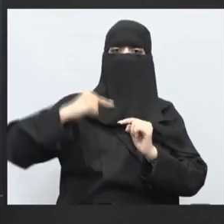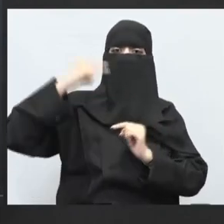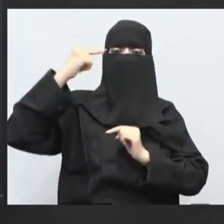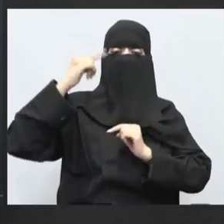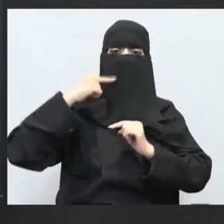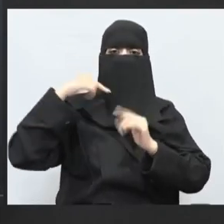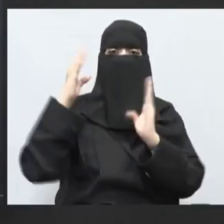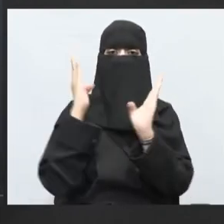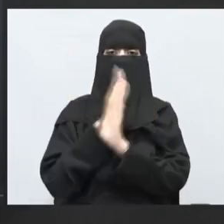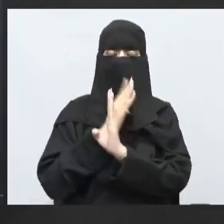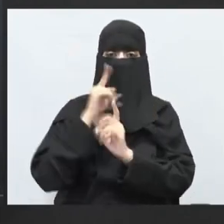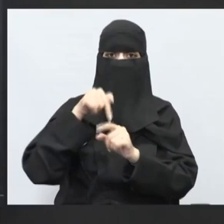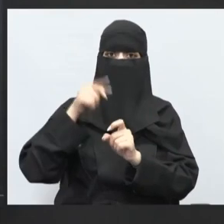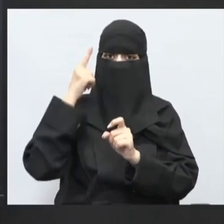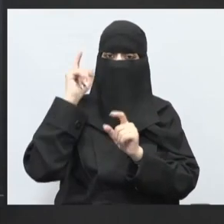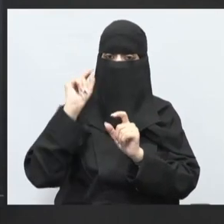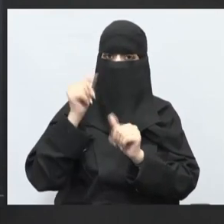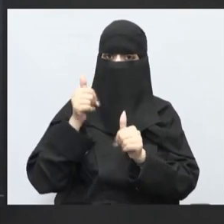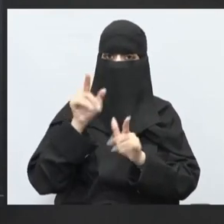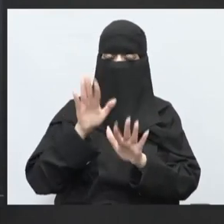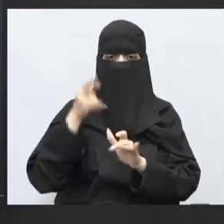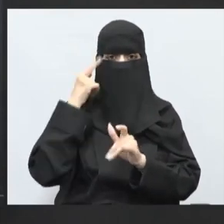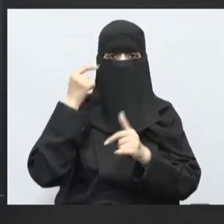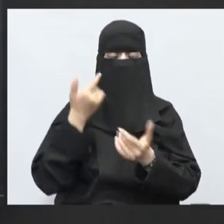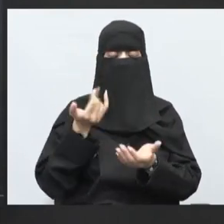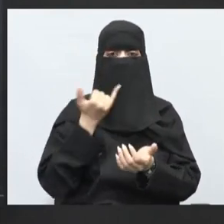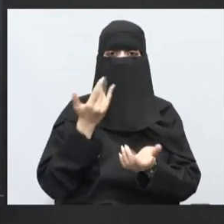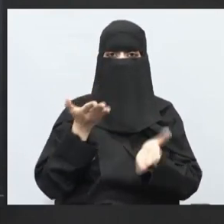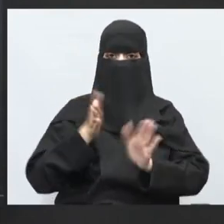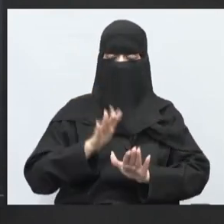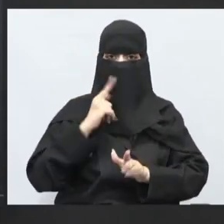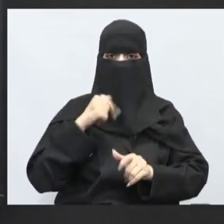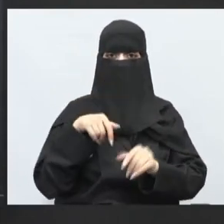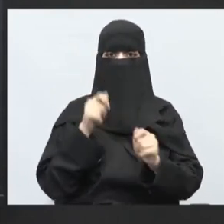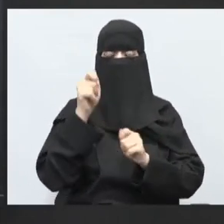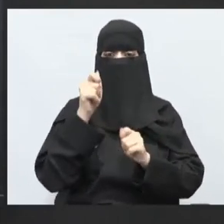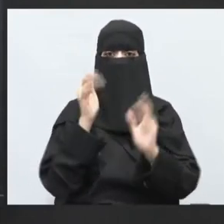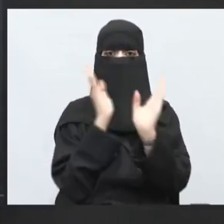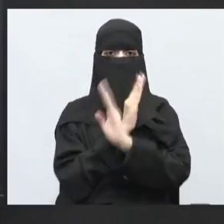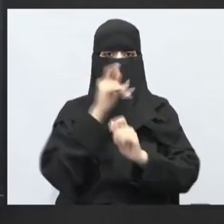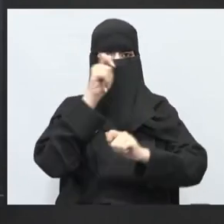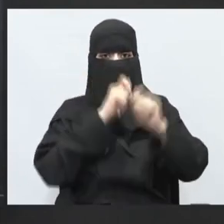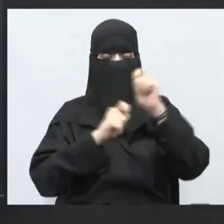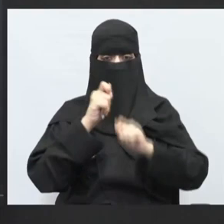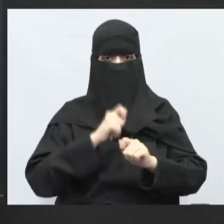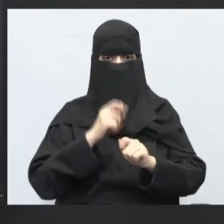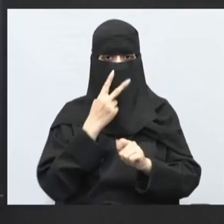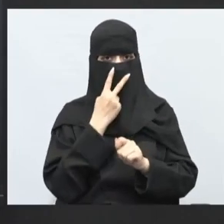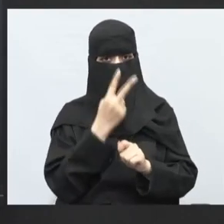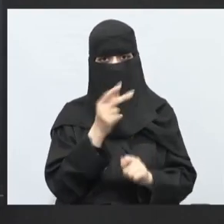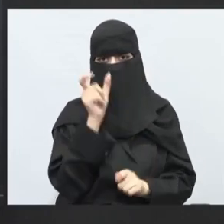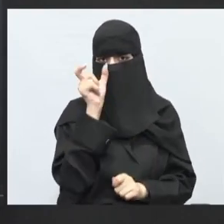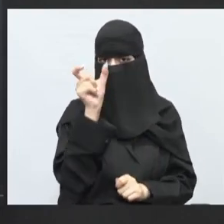عكسيا تمام يا سيدا هذه حلوة طيب الشيء الثاني والأهم تعكس العمليات عندما تشاهد